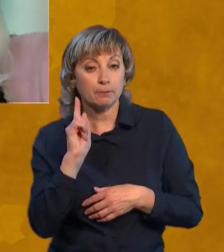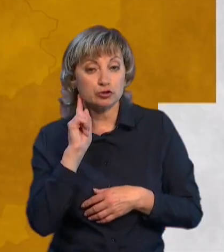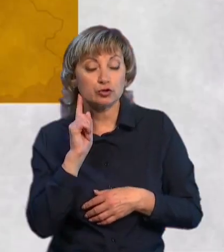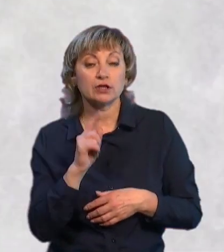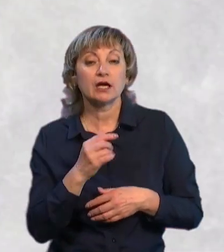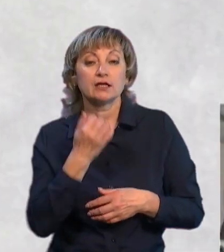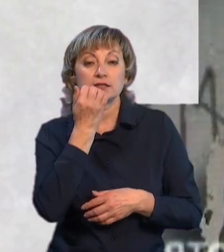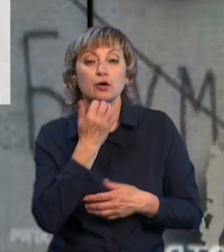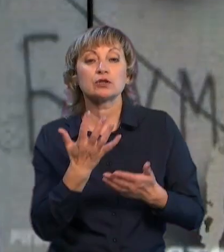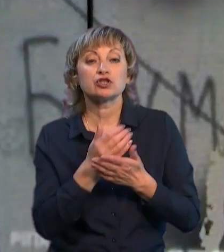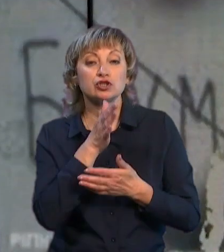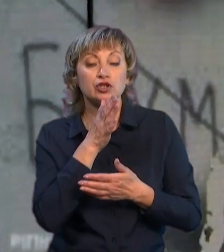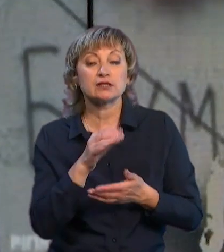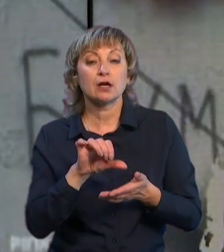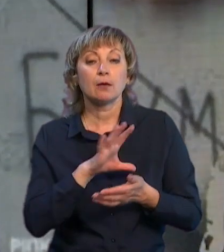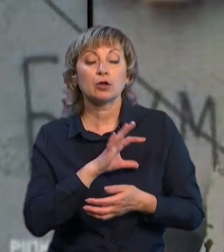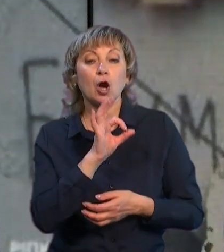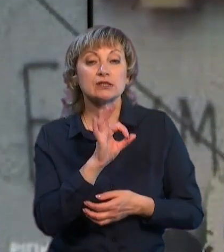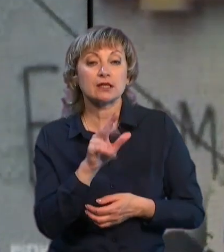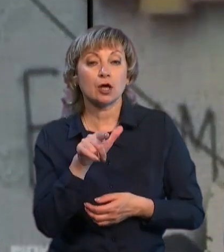знайшли час. Для нас це була Оксана Горкуша, кандидатка філософських наук.